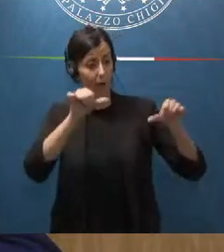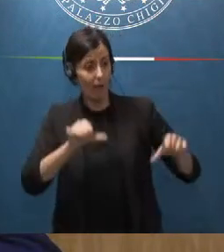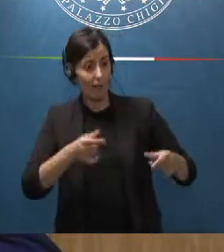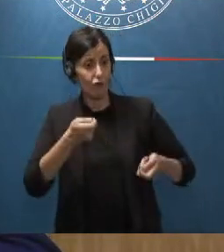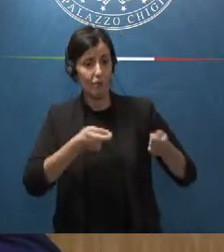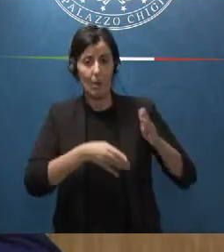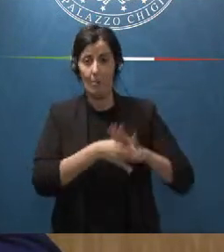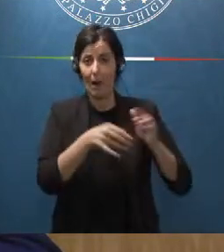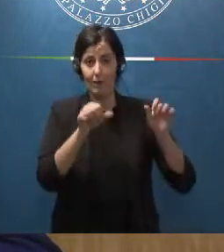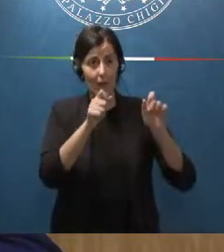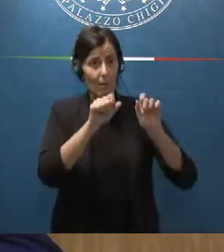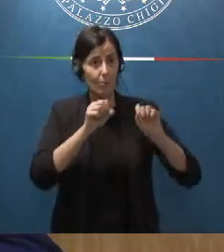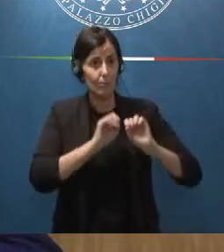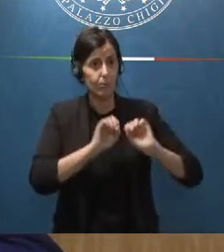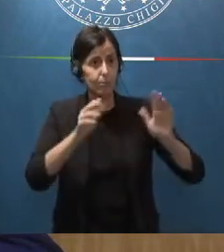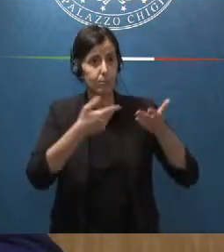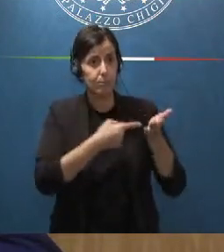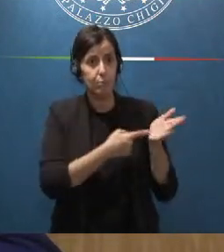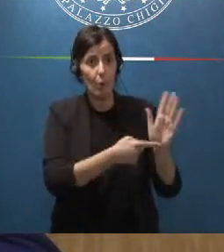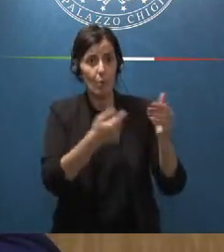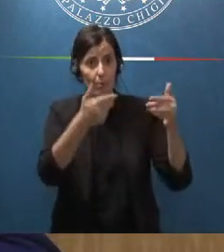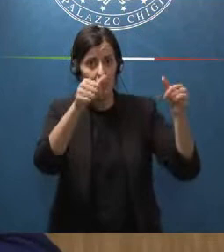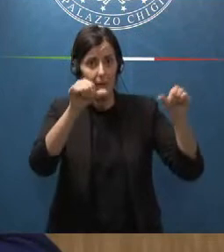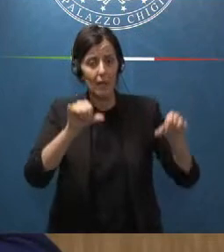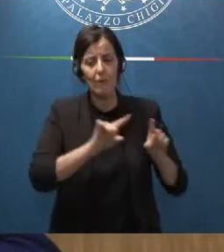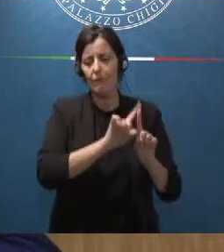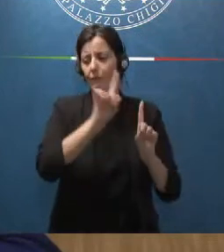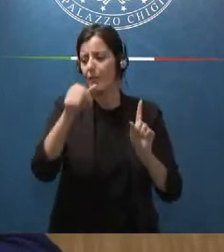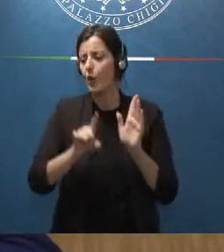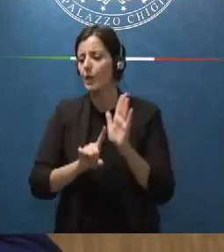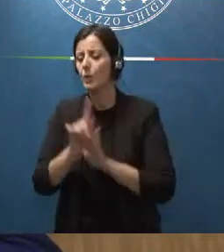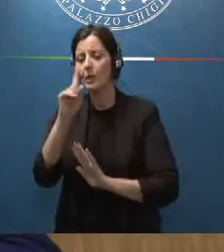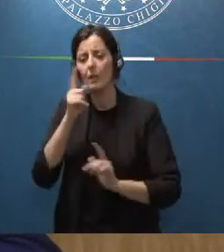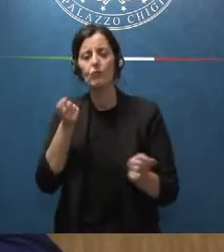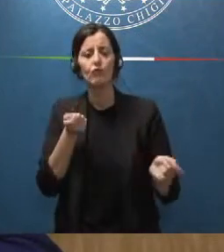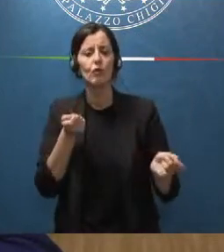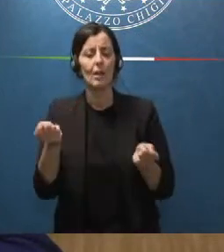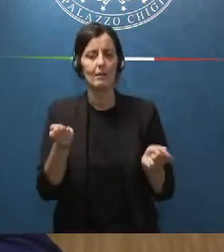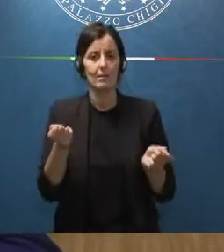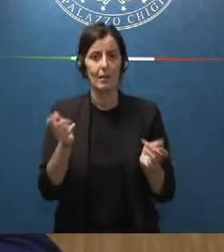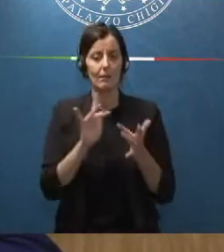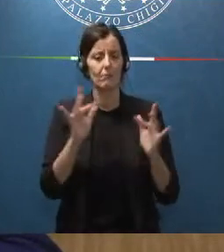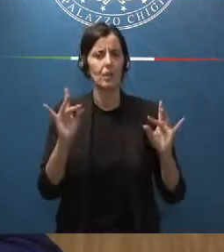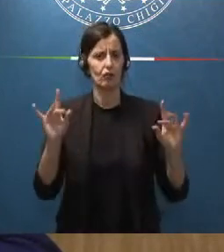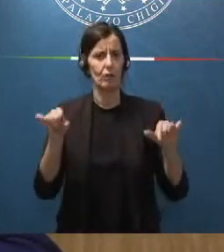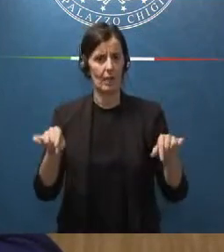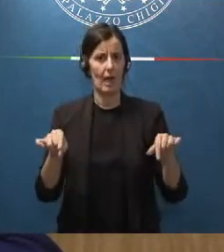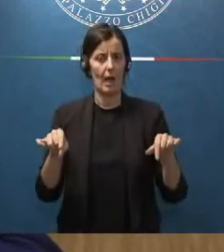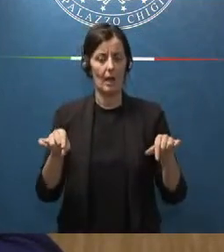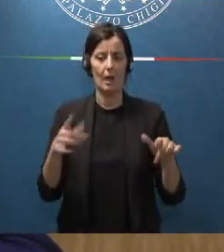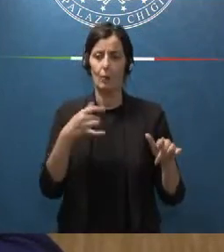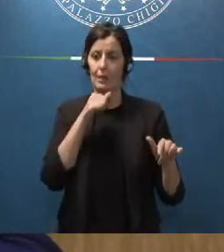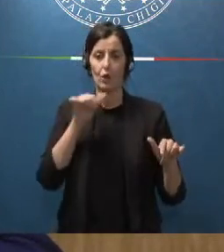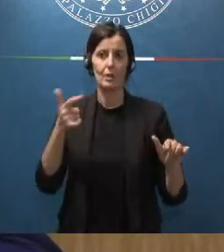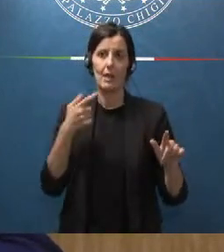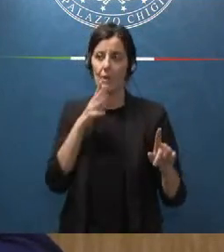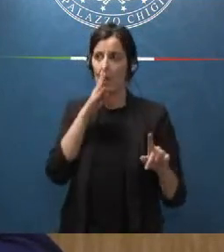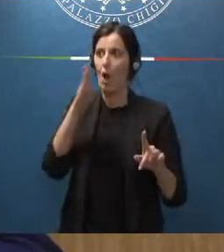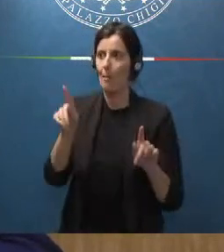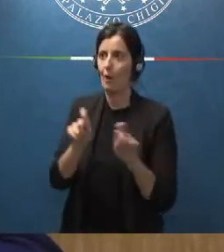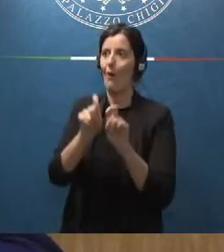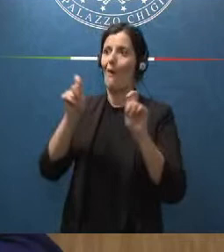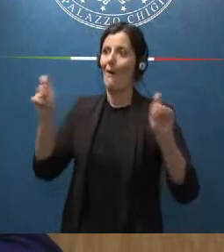pubblicazione fino alla pubblicazione degli esiti del bando quindi senza la necessità di passare più in gazzetta